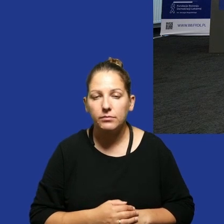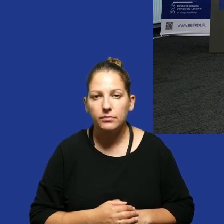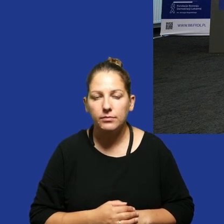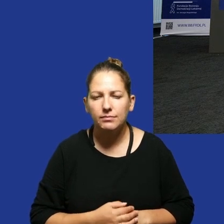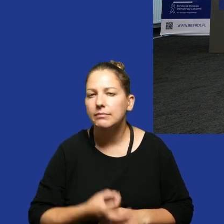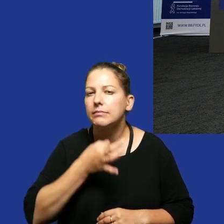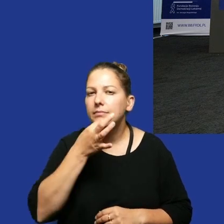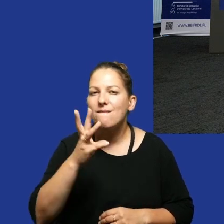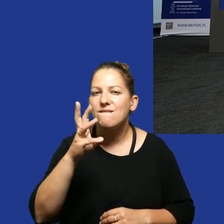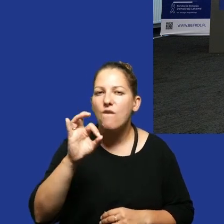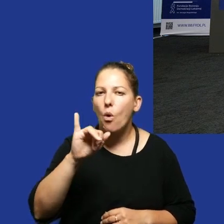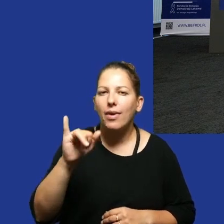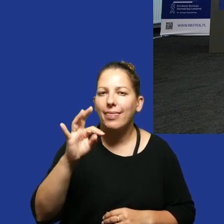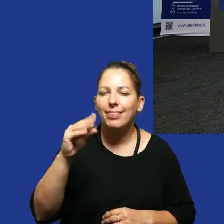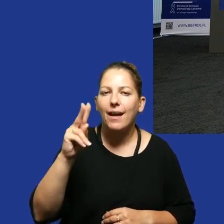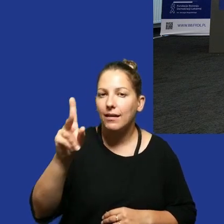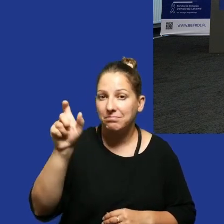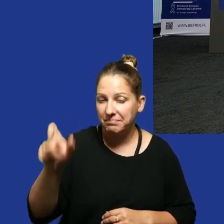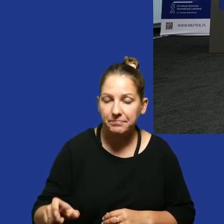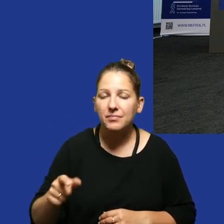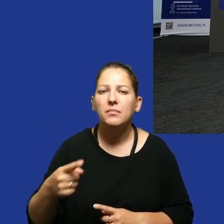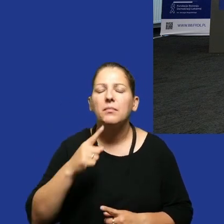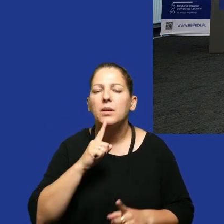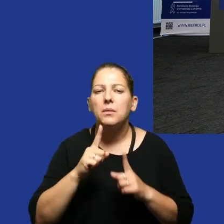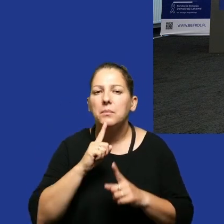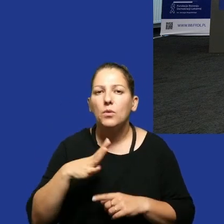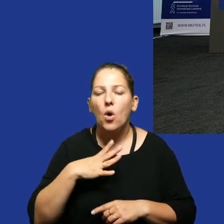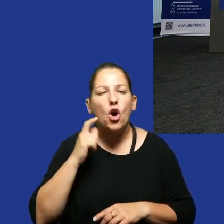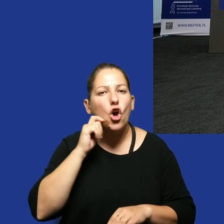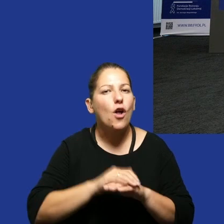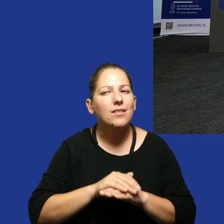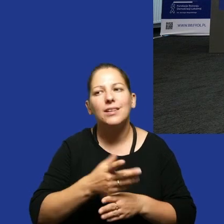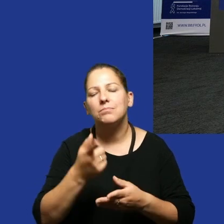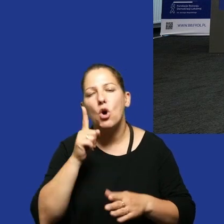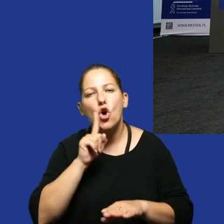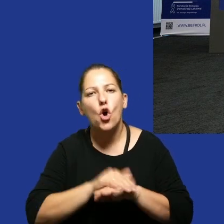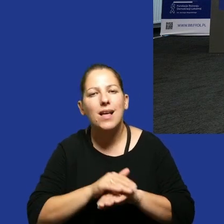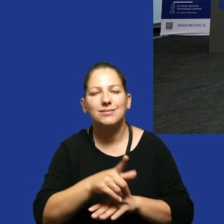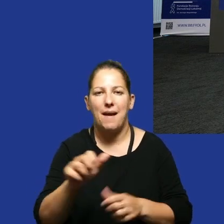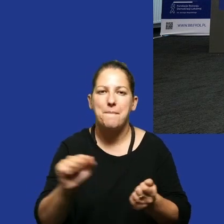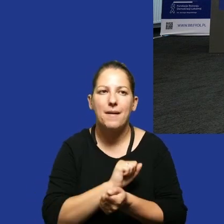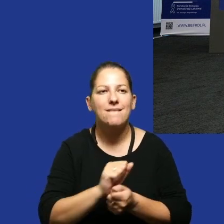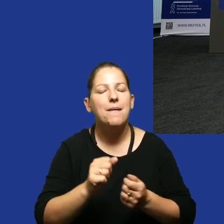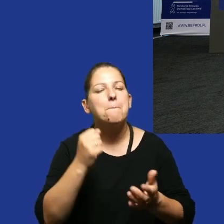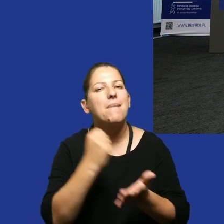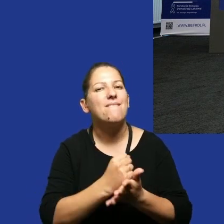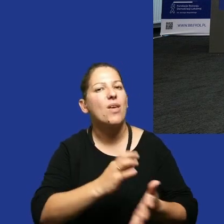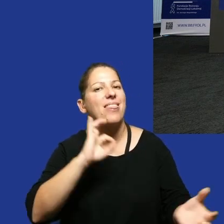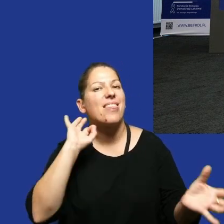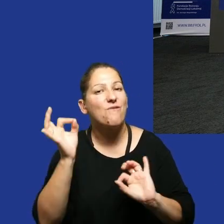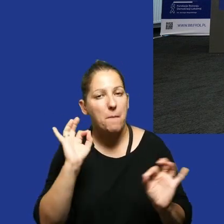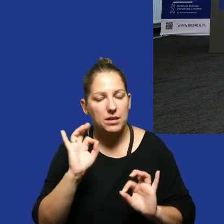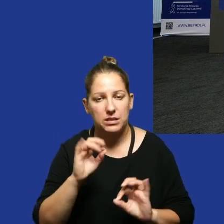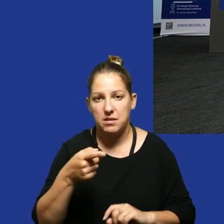Zapytam Wojtku teraz Ciebie, bo mówiliśmy o tym, że tu koleżanki i koledzy walczą o prawo do informacji. Ty